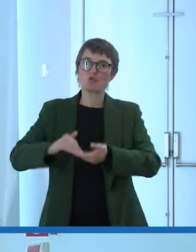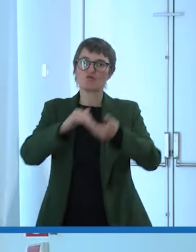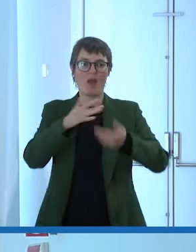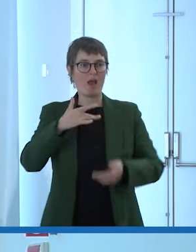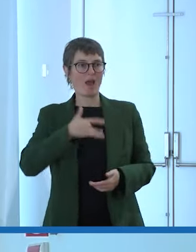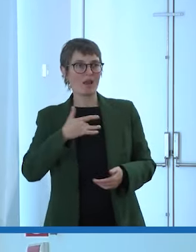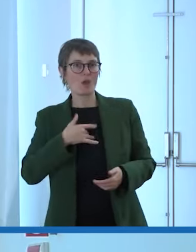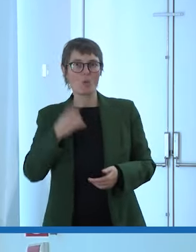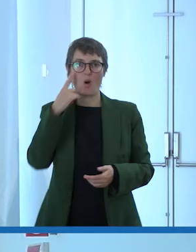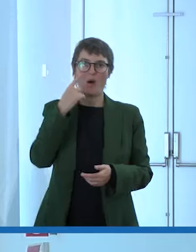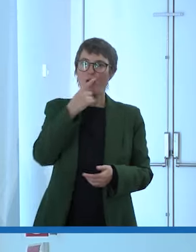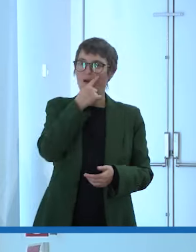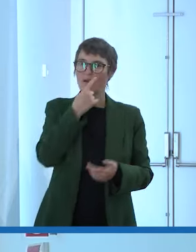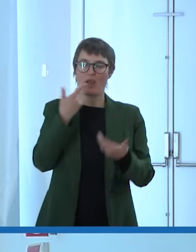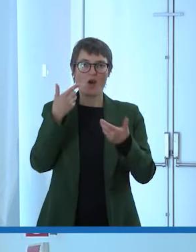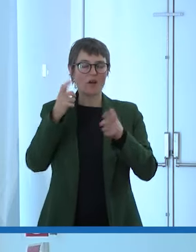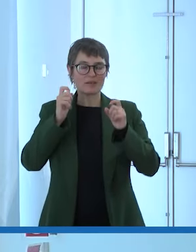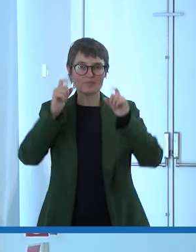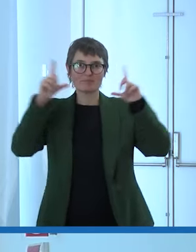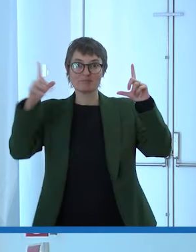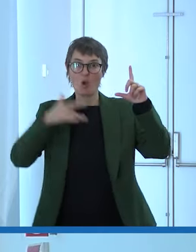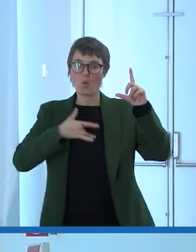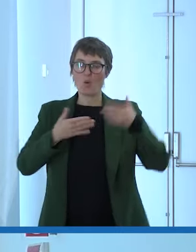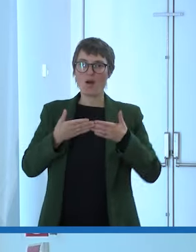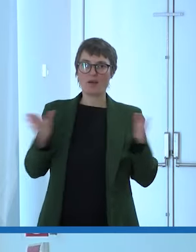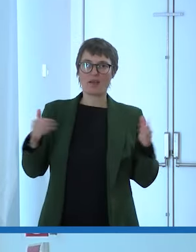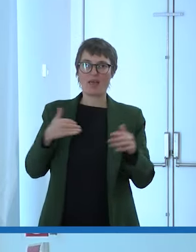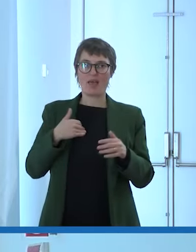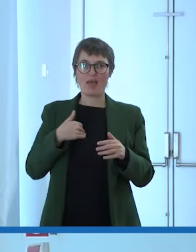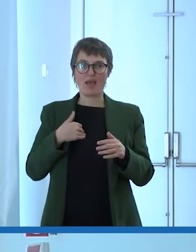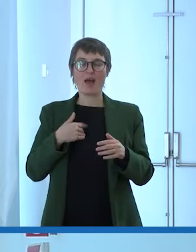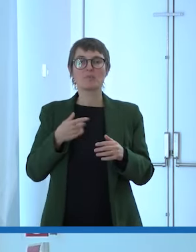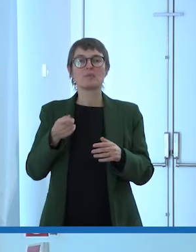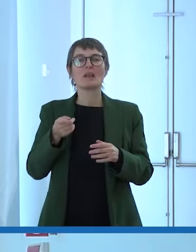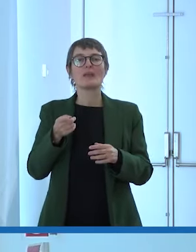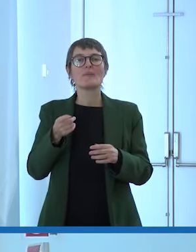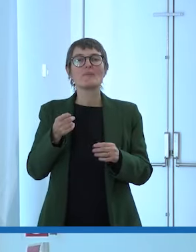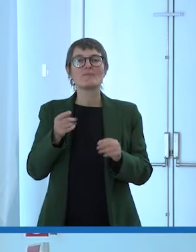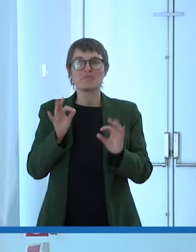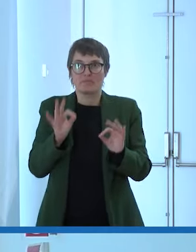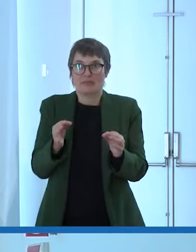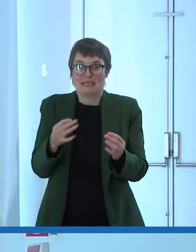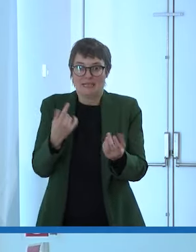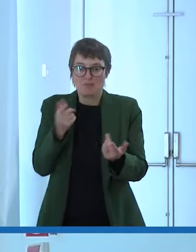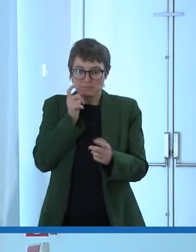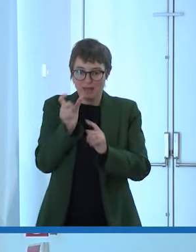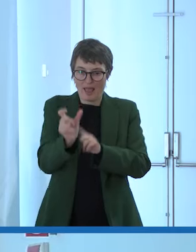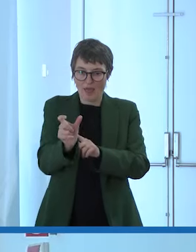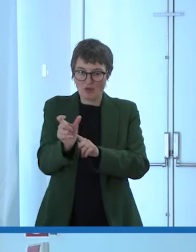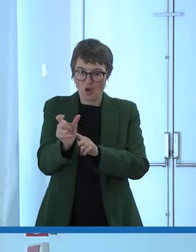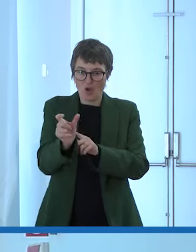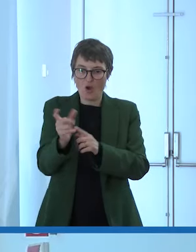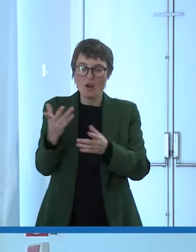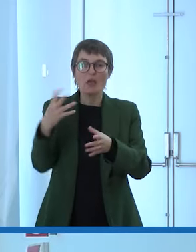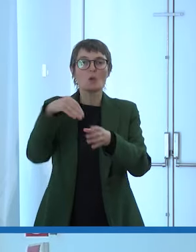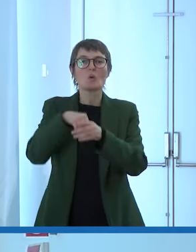video descrive l'importanza di dare valore pieno alle parole come nel caso di inclusione parola che non va